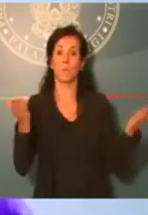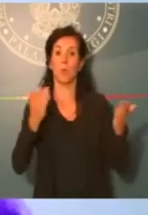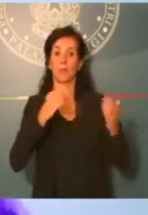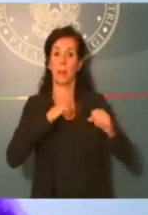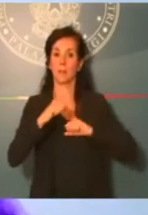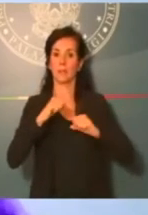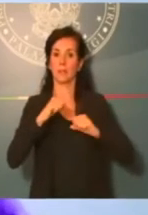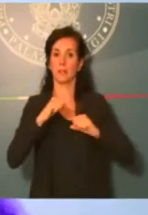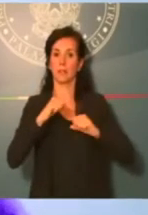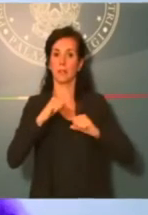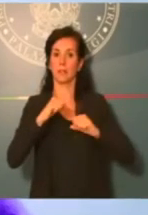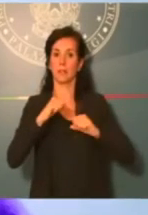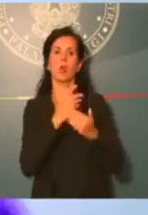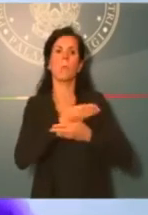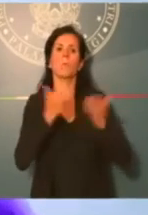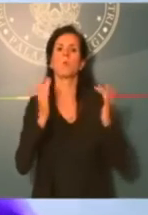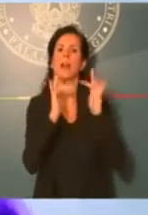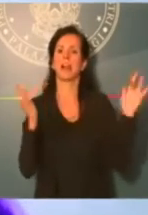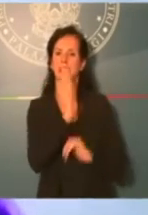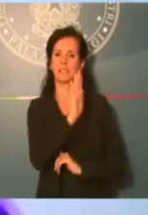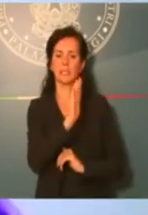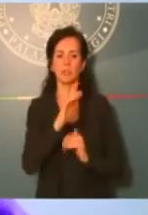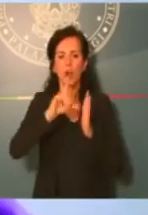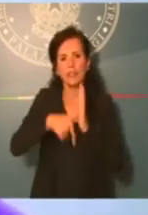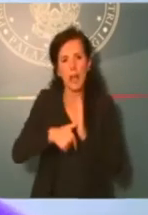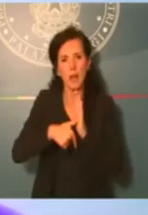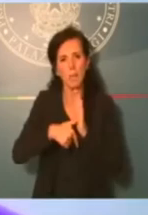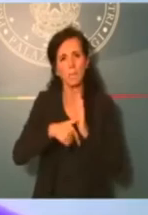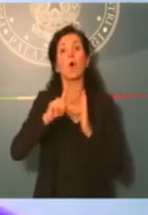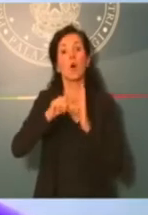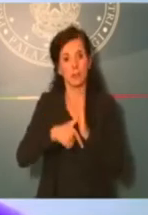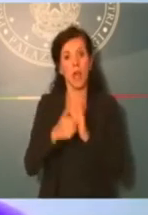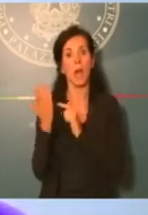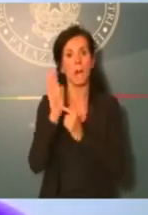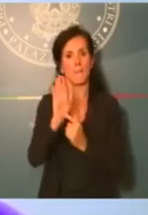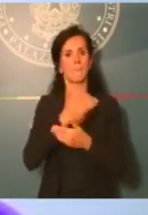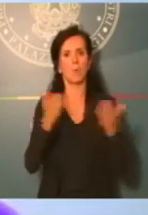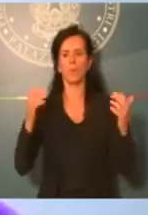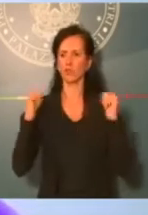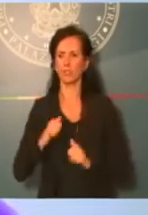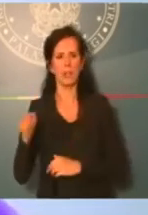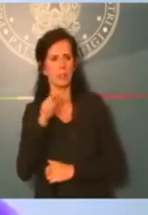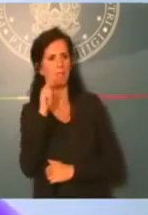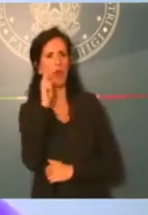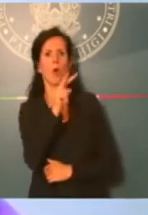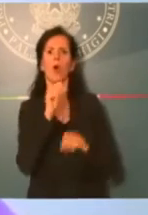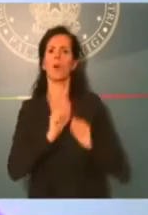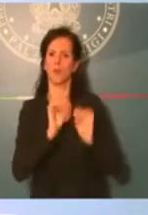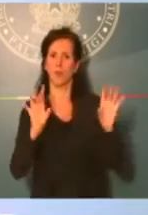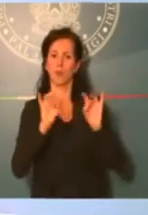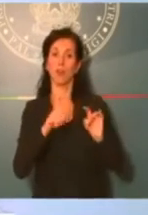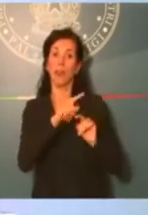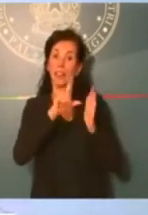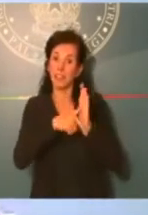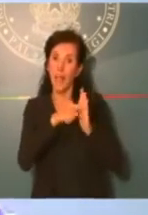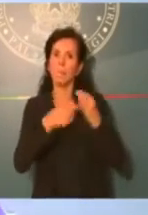giustamente ha ricordato, i tempi di erogazione delle pratiche da parametrare ai tempi di erogazione che sono stabiliti da legge, ma questo